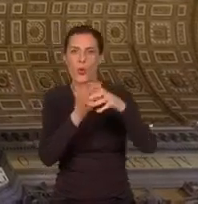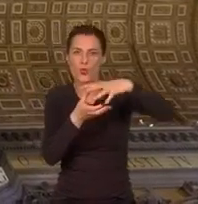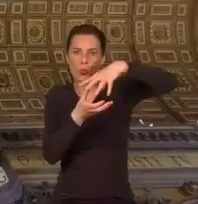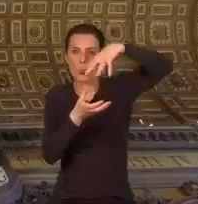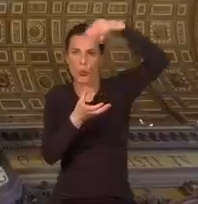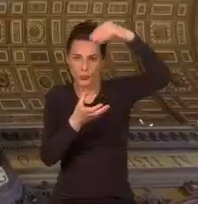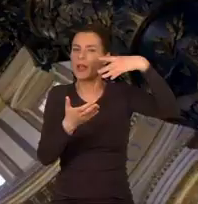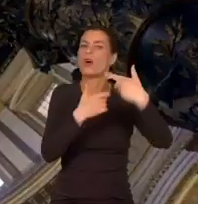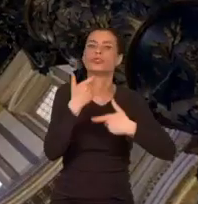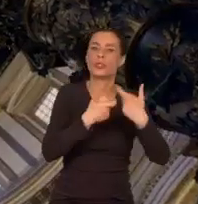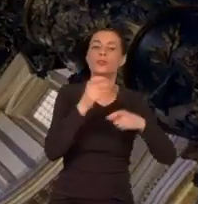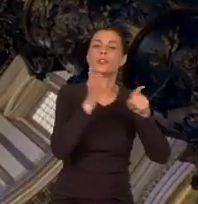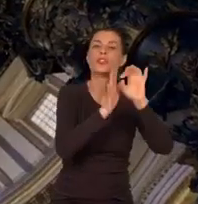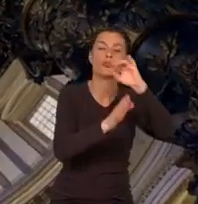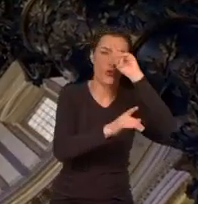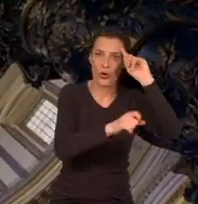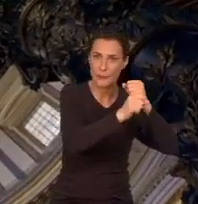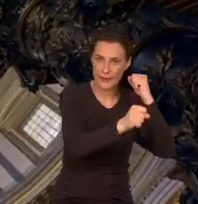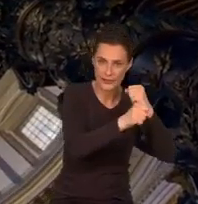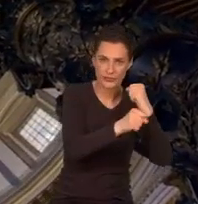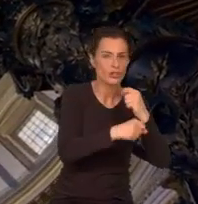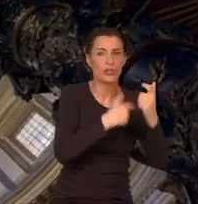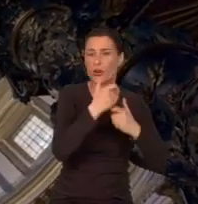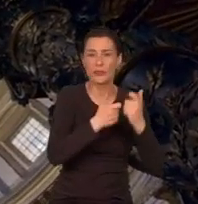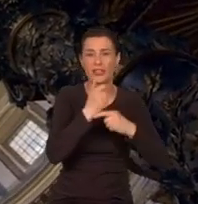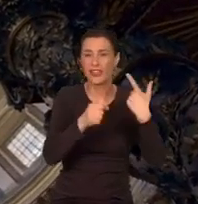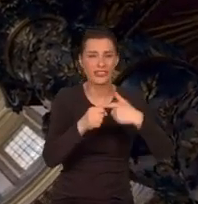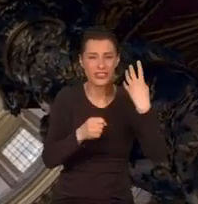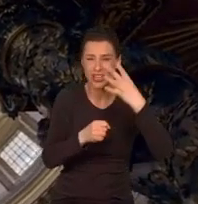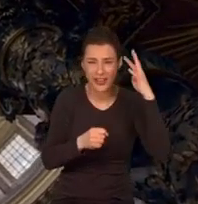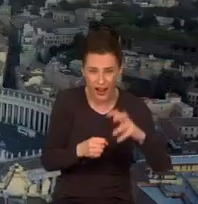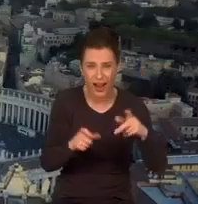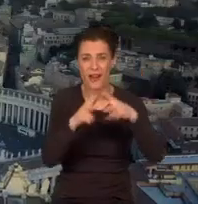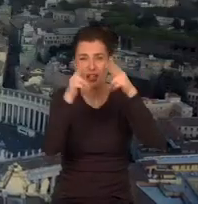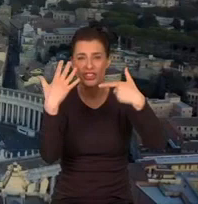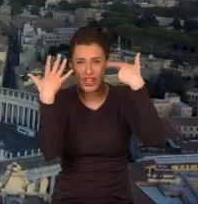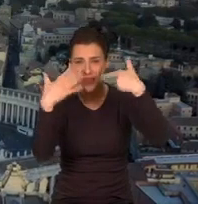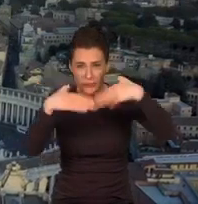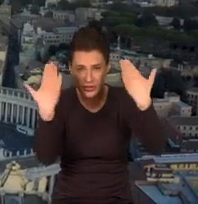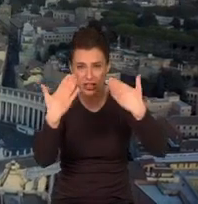Dokonali tego także jego pracownicy, którzy pracowali całodobowo przez 7 dni w tygodniu.